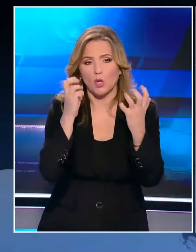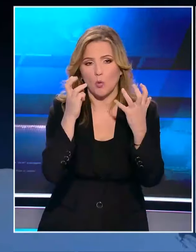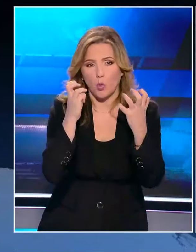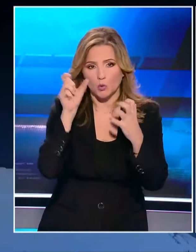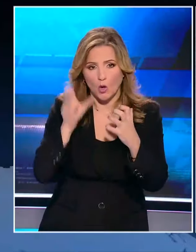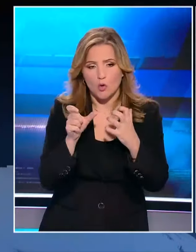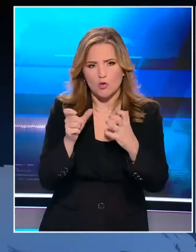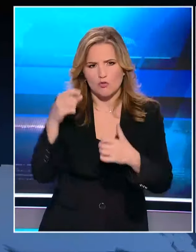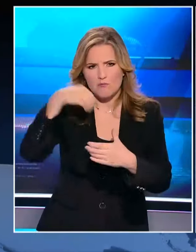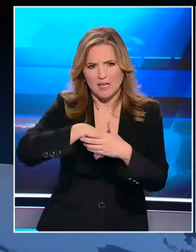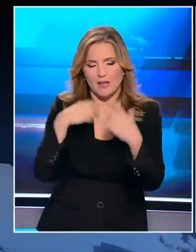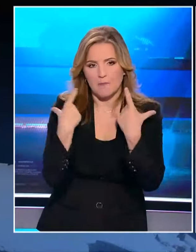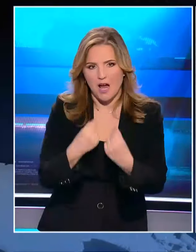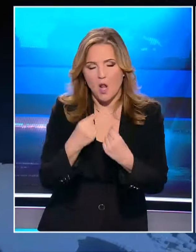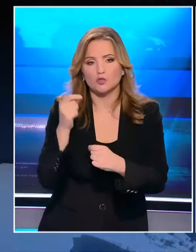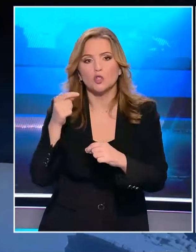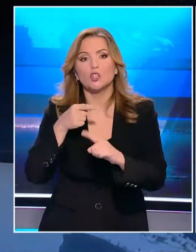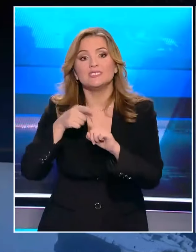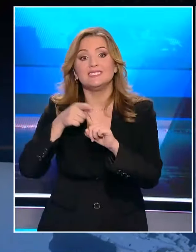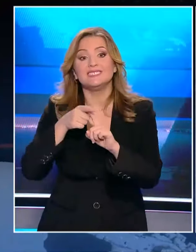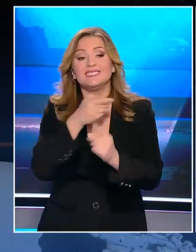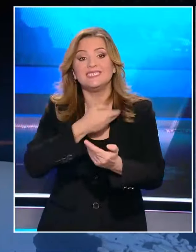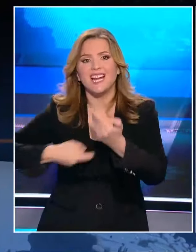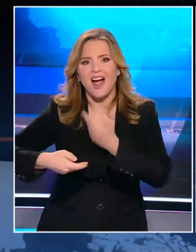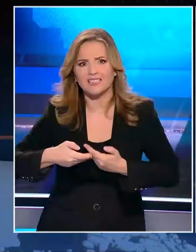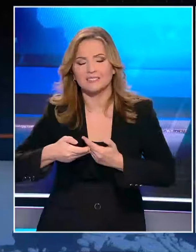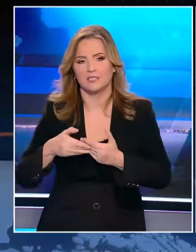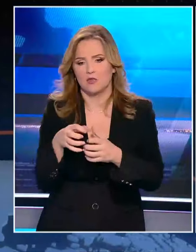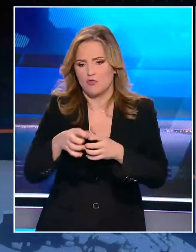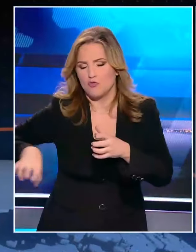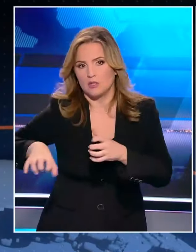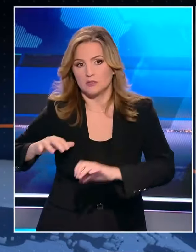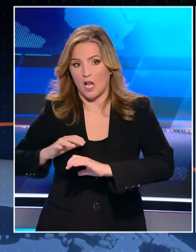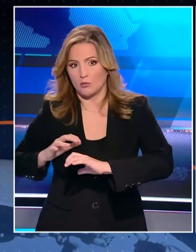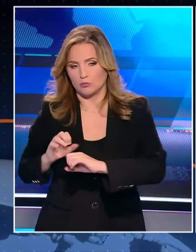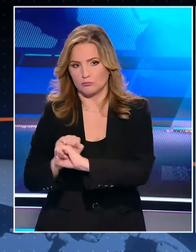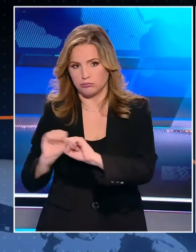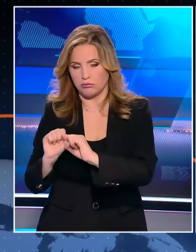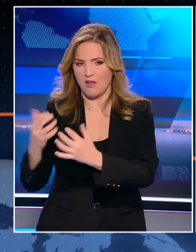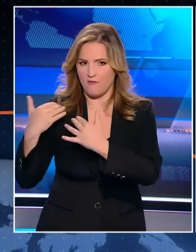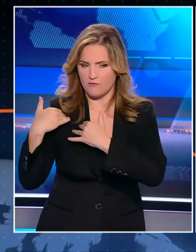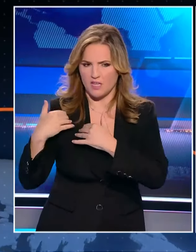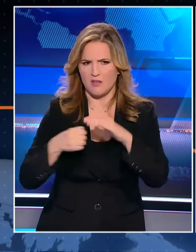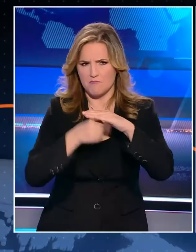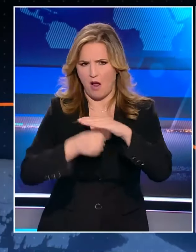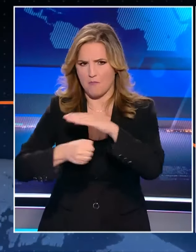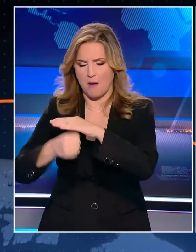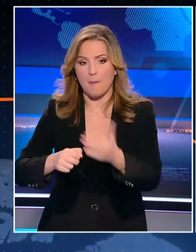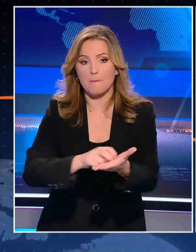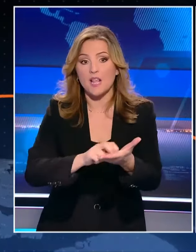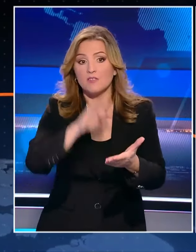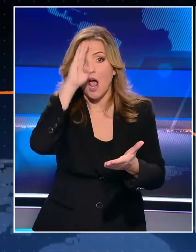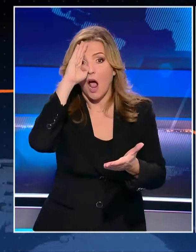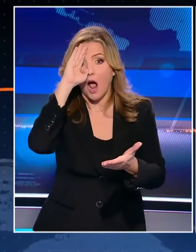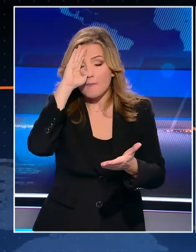Ακίλη ήταν κύριο μέλος της Ισλαμικής Τζιχάντου, τρομοκρατικού πυρήνα της παραστρεωτιωτικής οργάνωσης που ανέλαβε την ευθύνη για τους βομβαρδισμούς στην Πρεσβεία